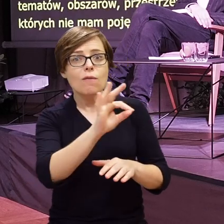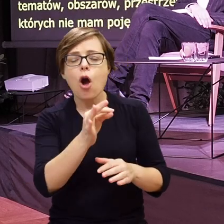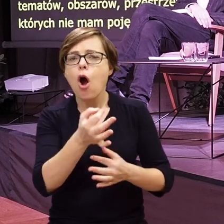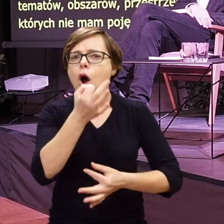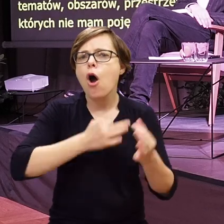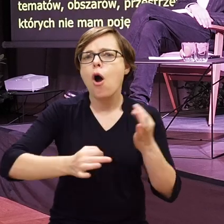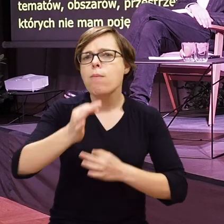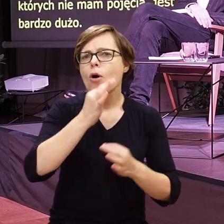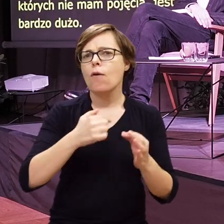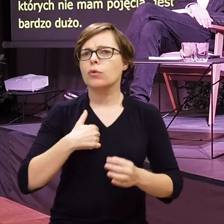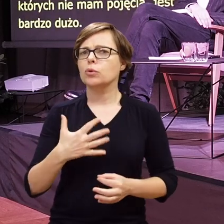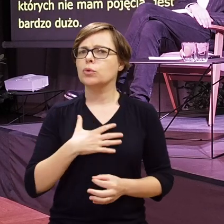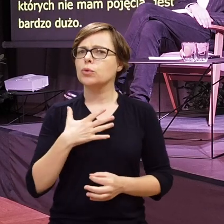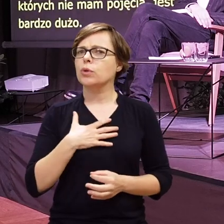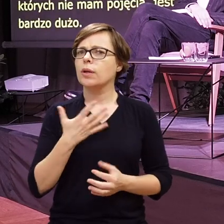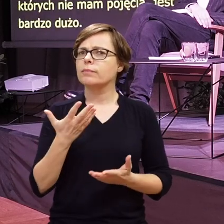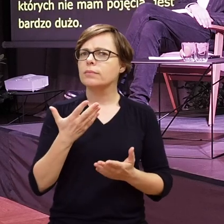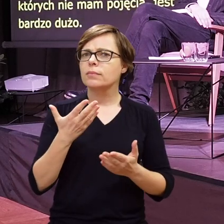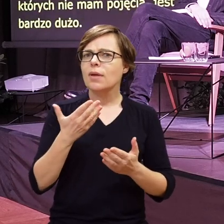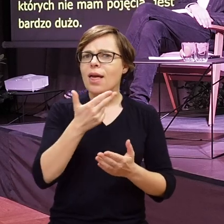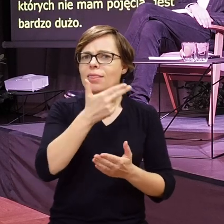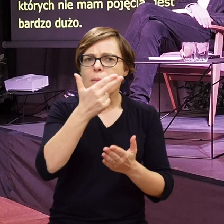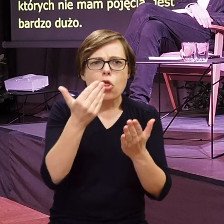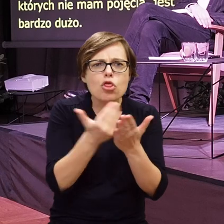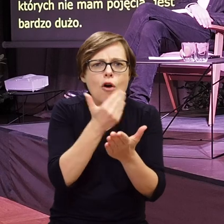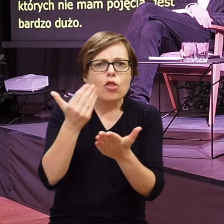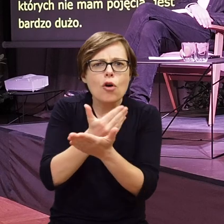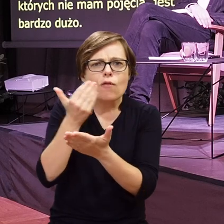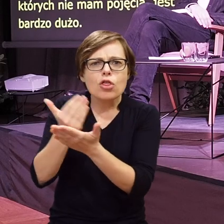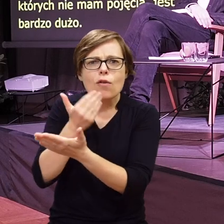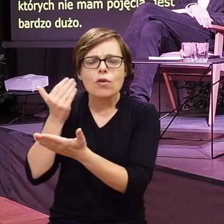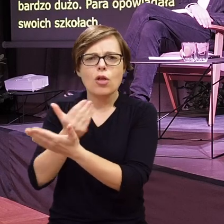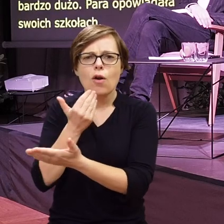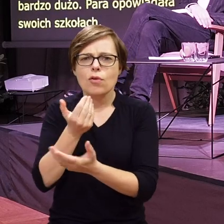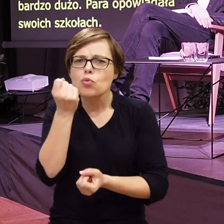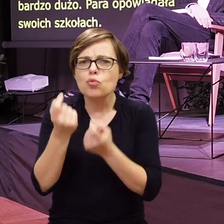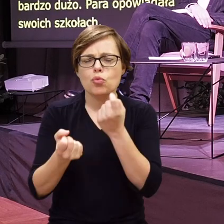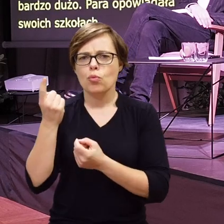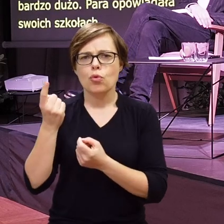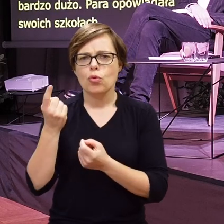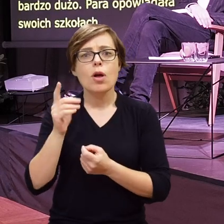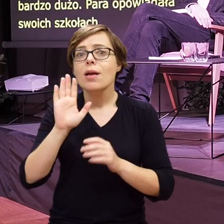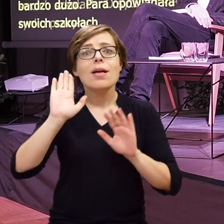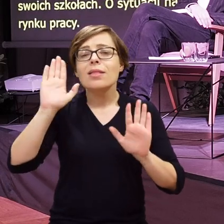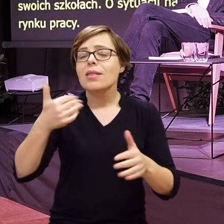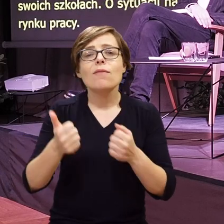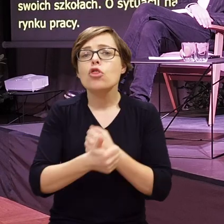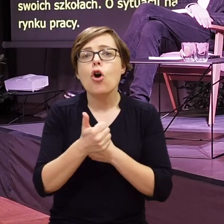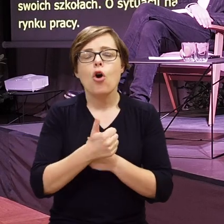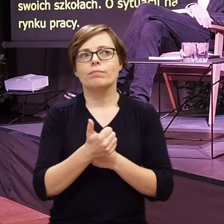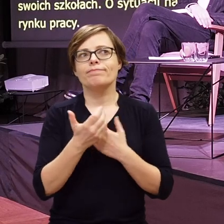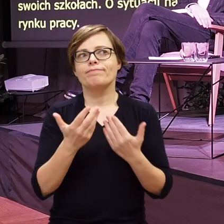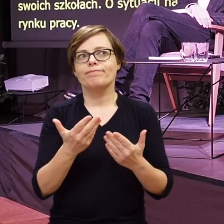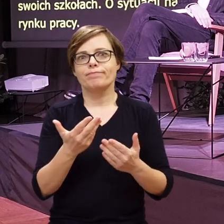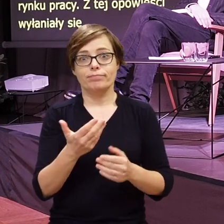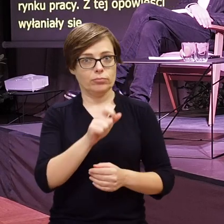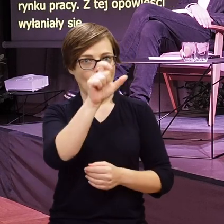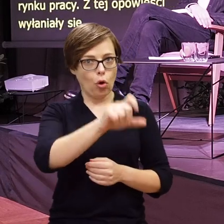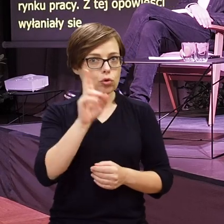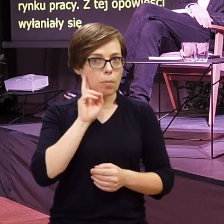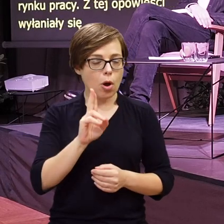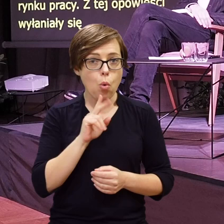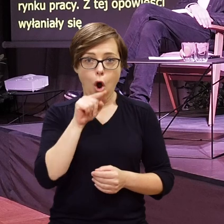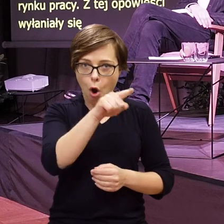wyłaniały się właśnie coraz to nowe tematy, gdzie to nie to, że ktoś jest osobą głuchą, jest